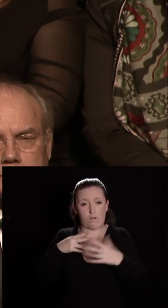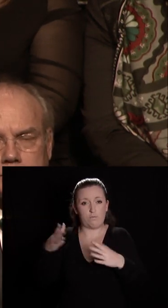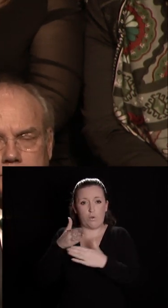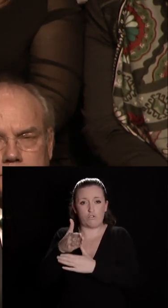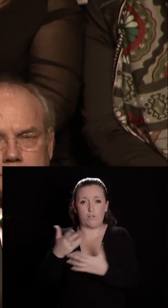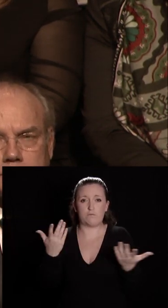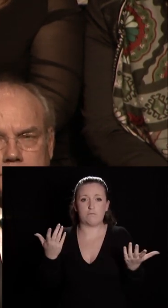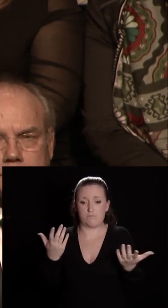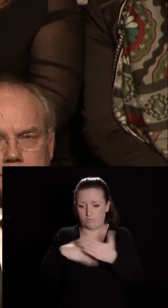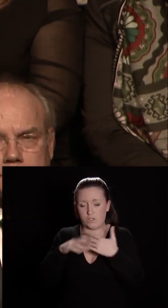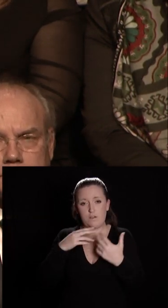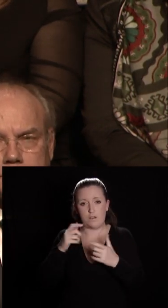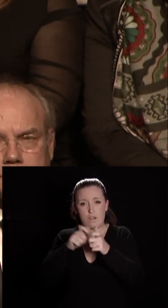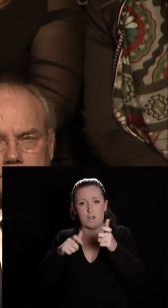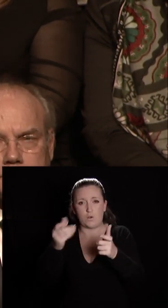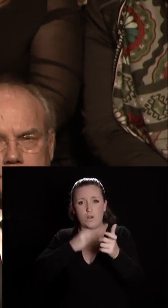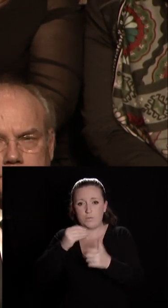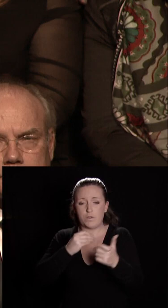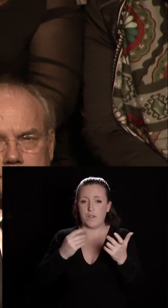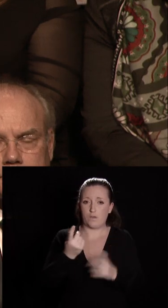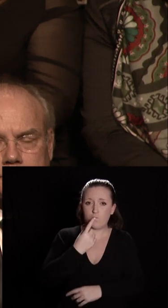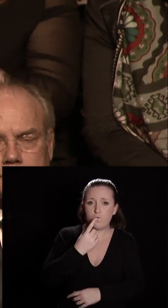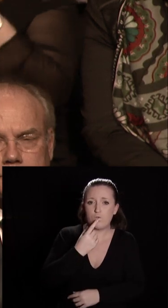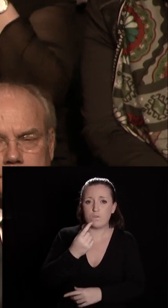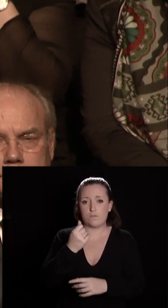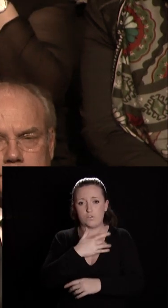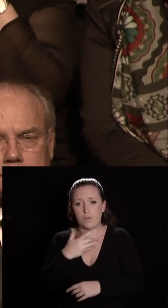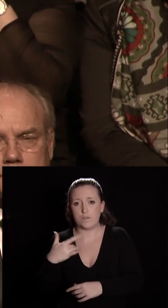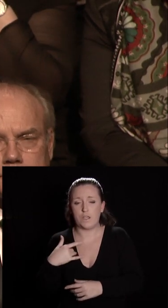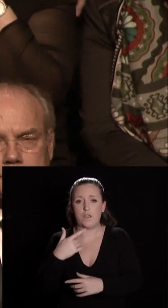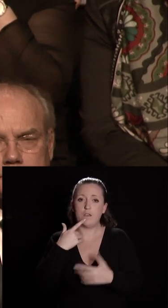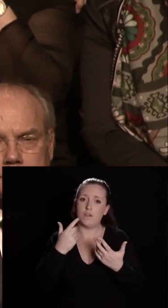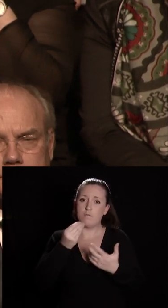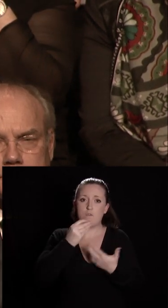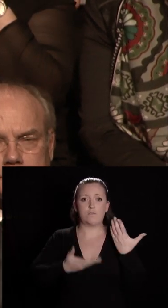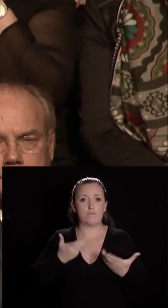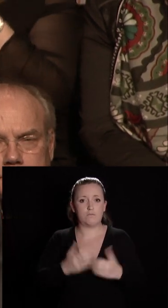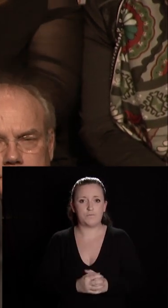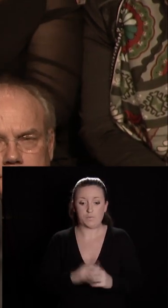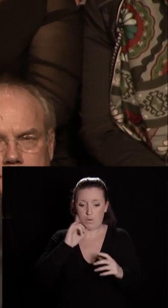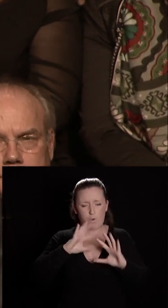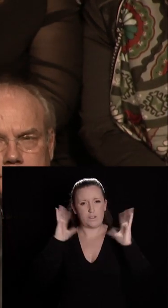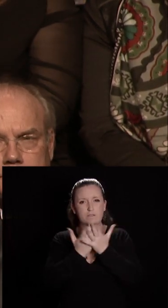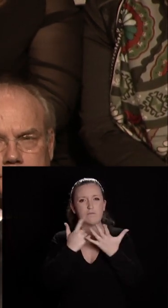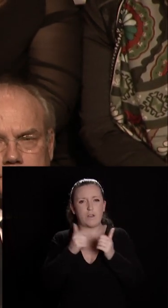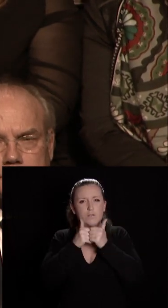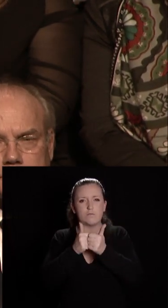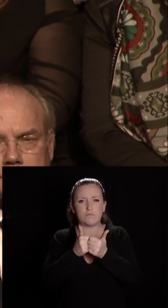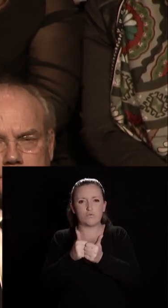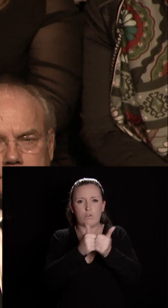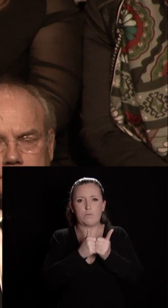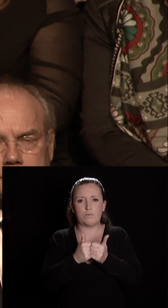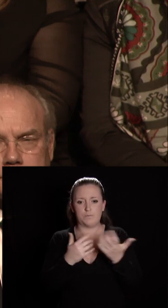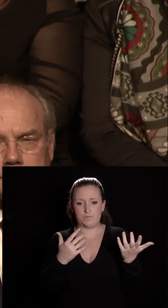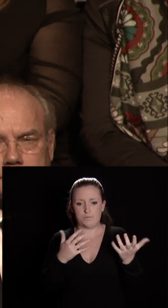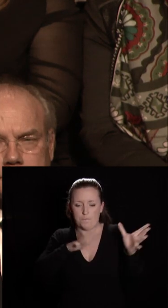l'agroécologie, du goût, de nutrition et de la santé. Parce que cela va ensemble. Le bassin de vie de Dijon a l